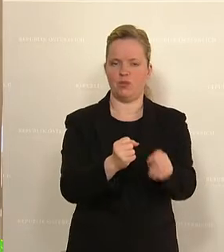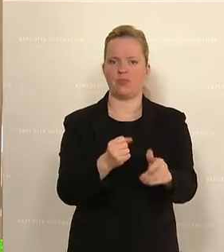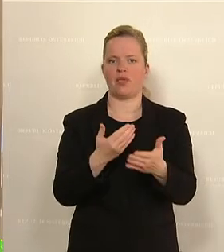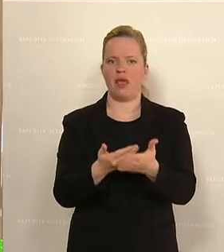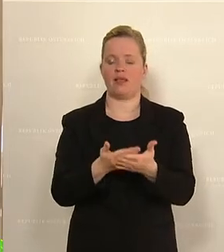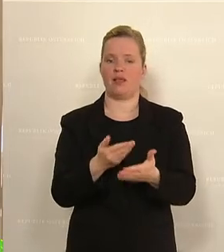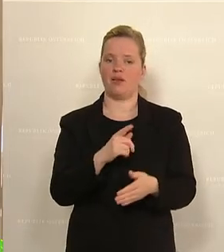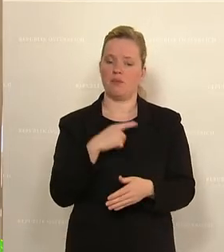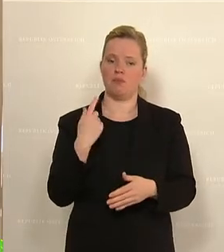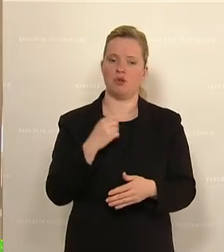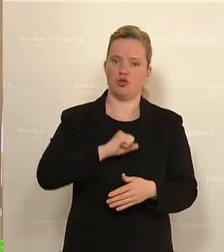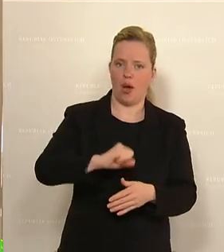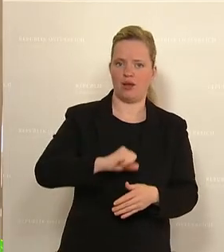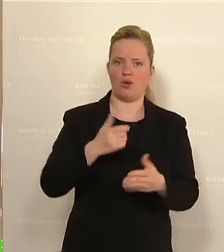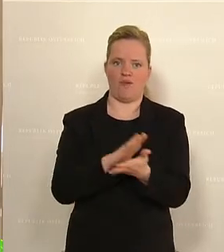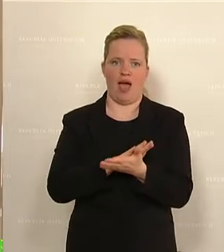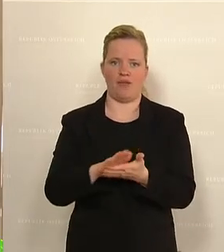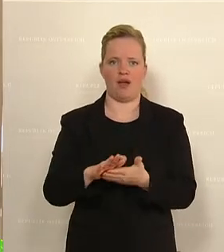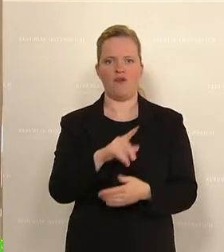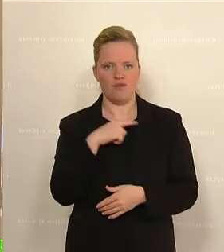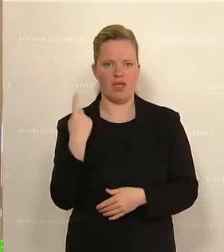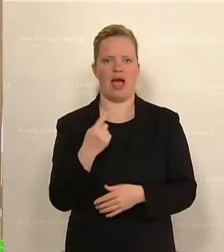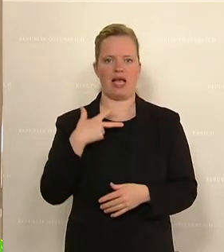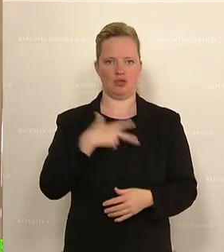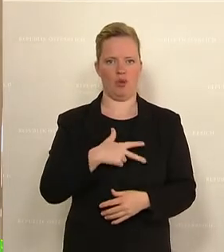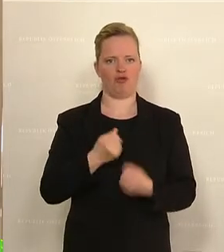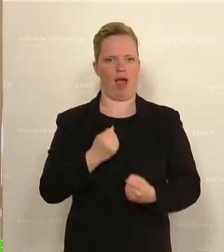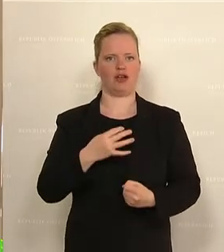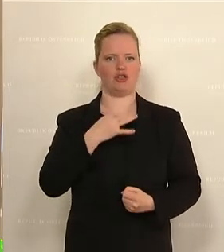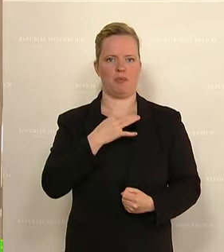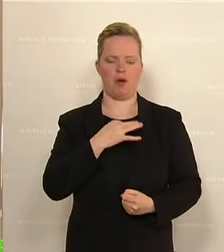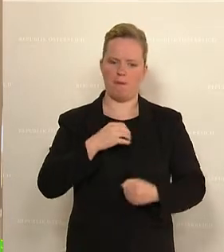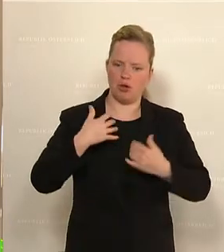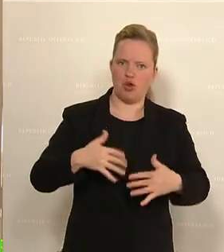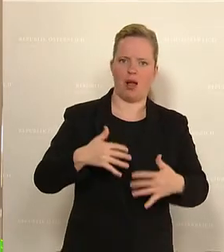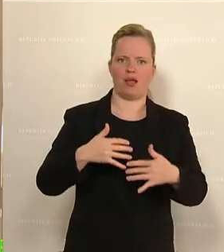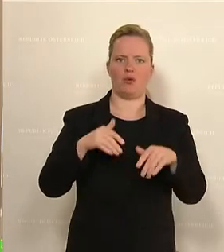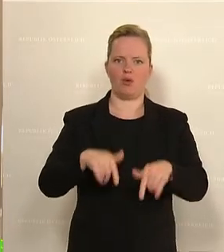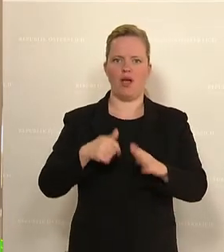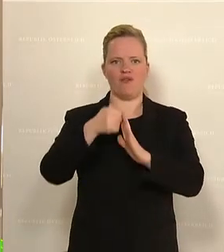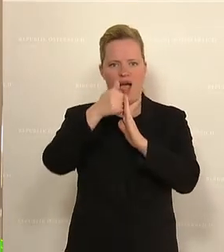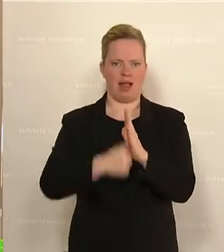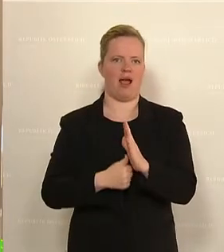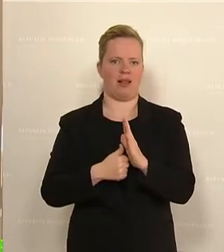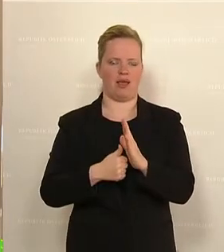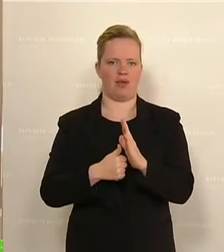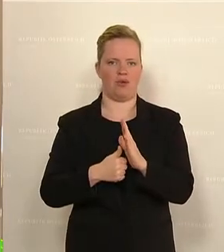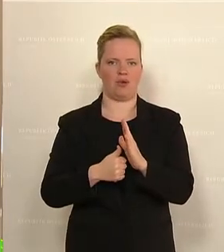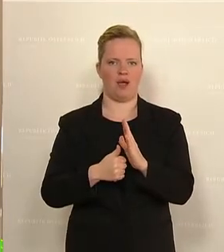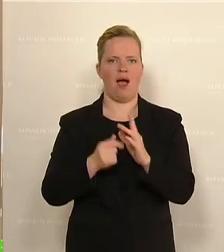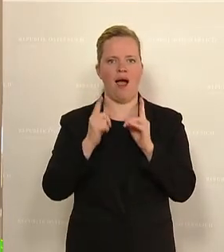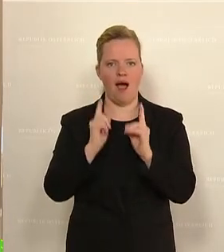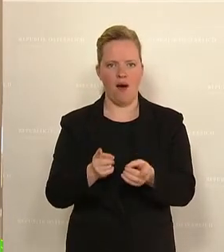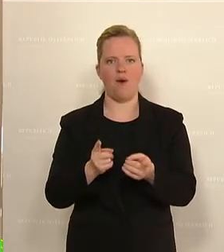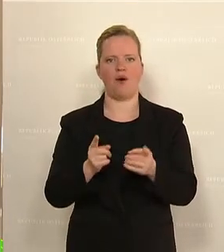sind wir als SPÖ eine starke Stimme. Beschleunigung und vor allem Vereinheitlichung wäre aber auch